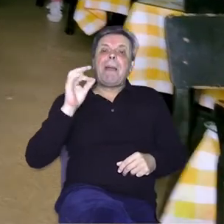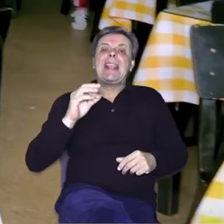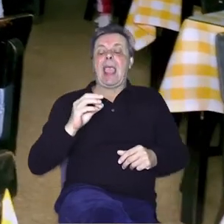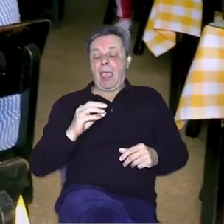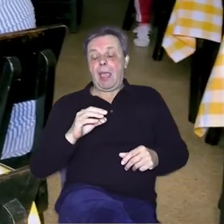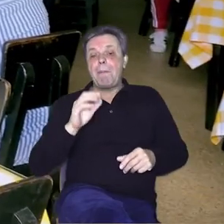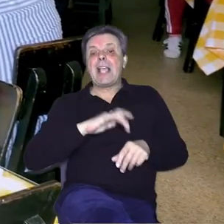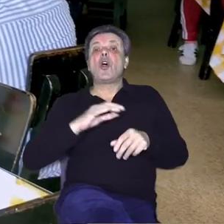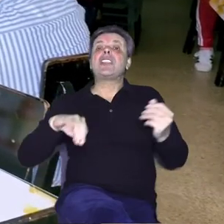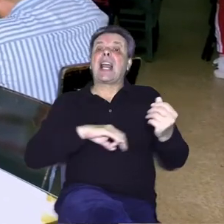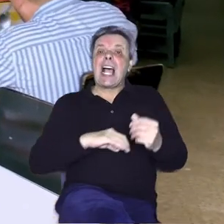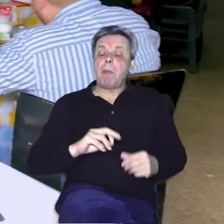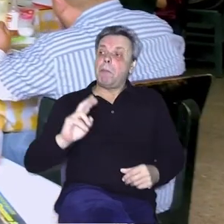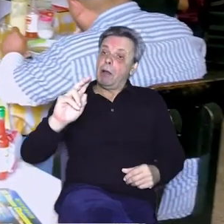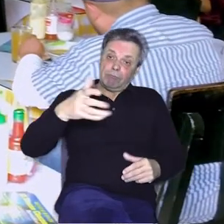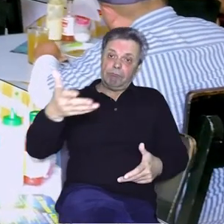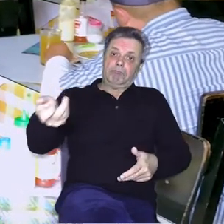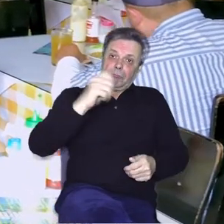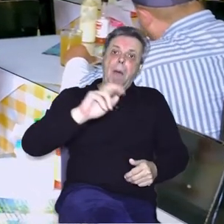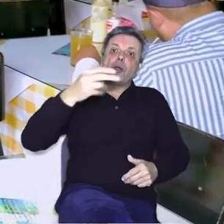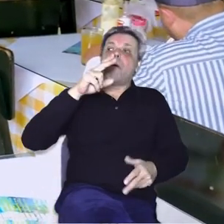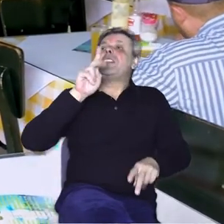s glazbom i pozovite nekoga na ples.